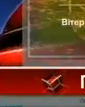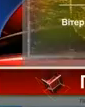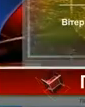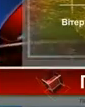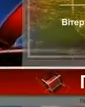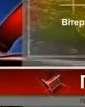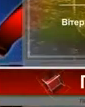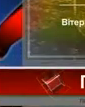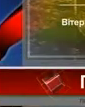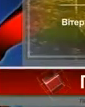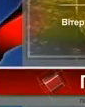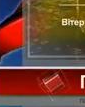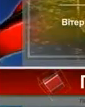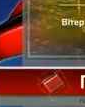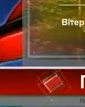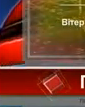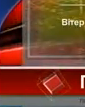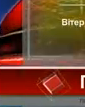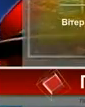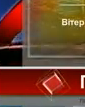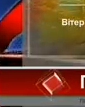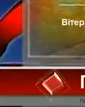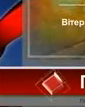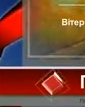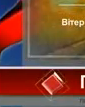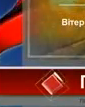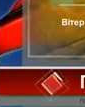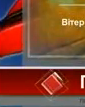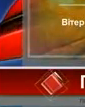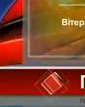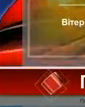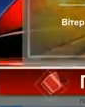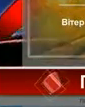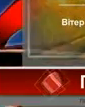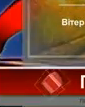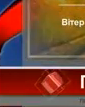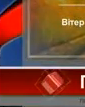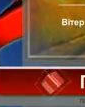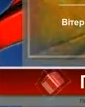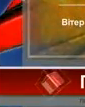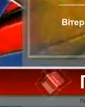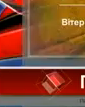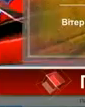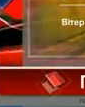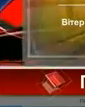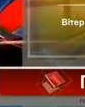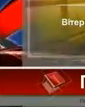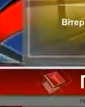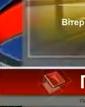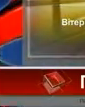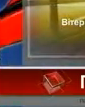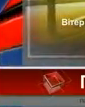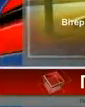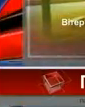За прогнозами синоптиків, 24 листопада на Хмельниччині очікується хмарна з проясненням погода. Без істотних опадів.